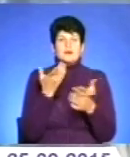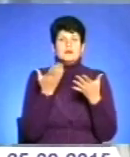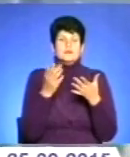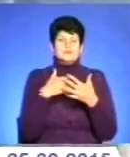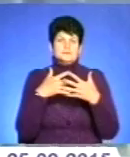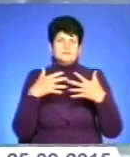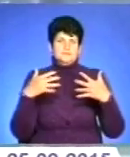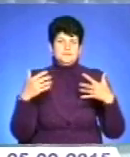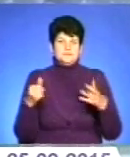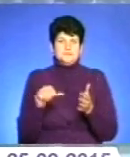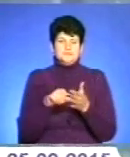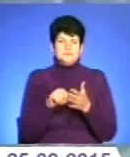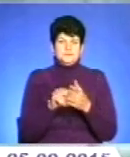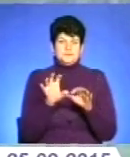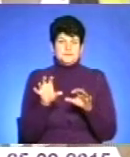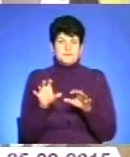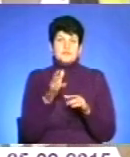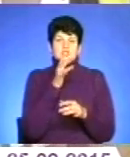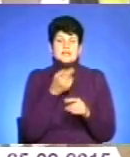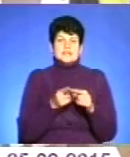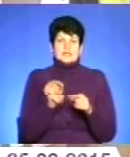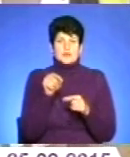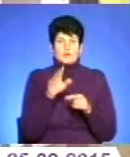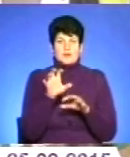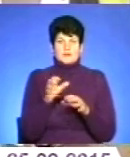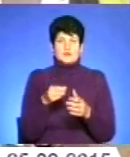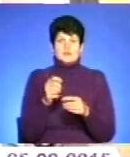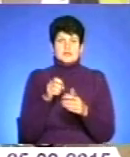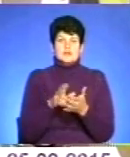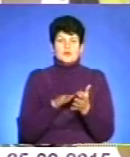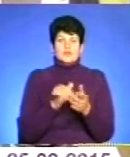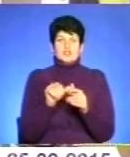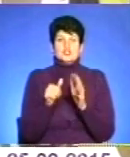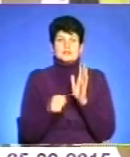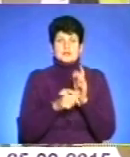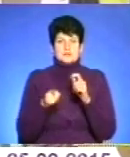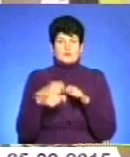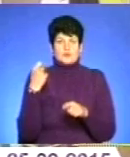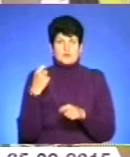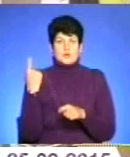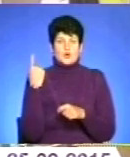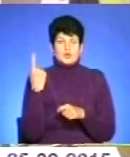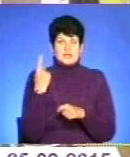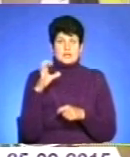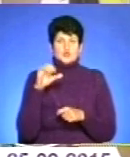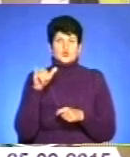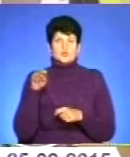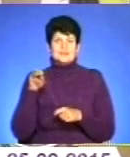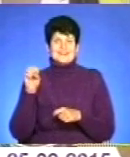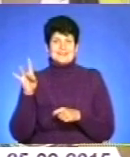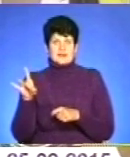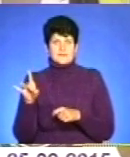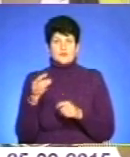найдрівнішої професії. В час даної операції зареєстровано 16 правопорушень. З них одне – по сутенерству, чотири